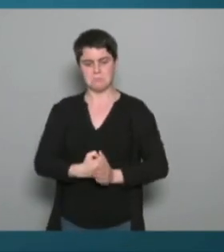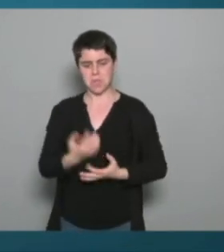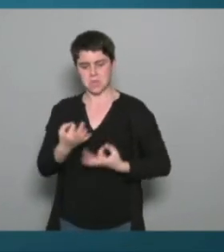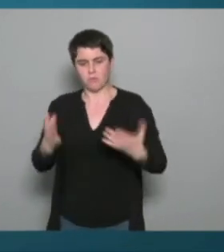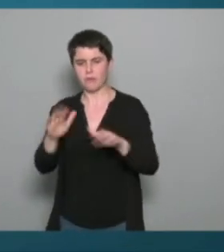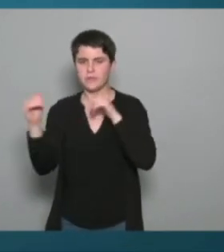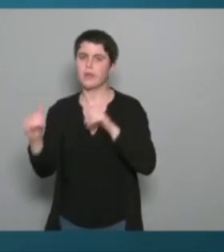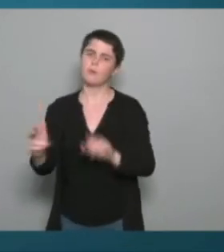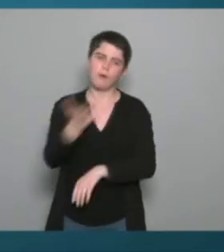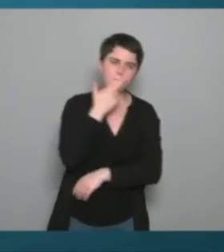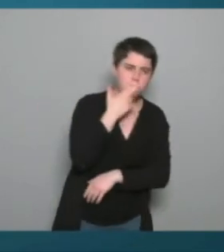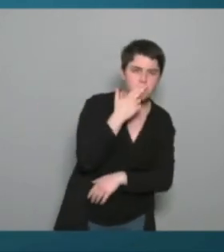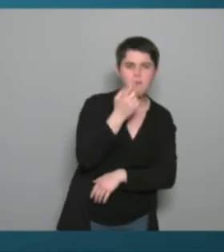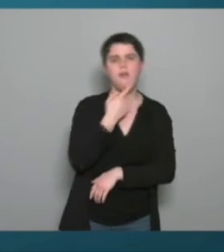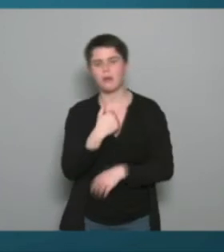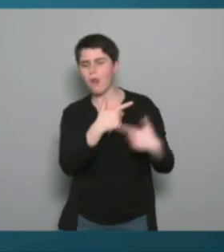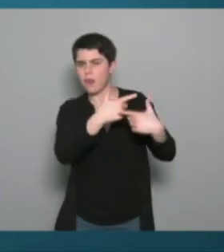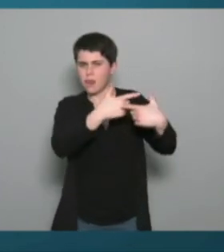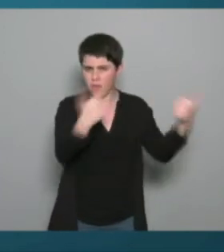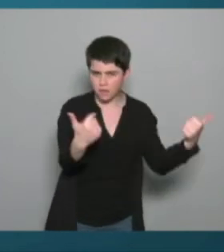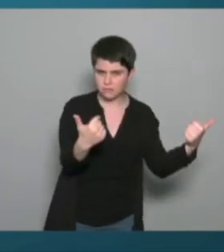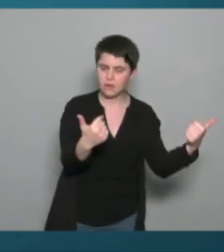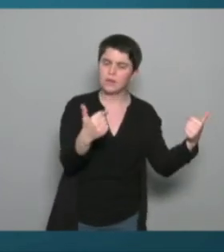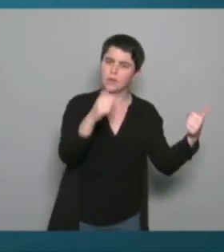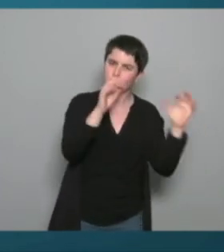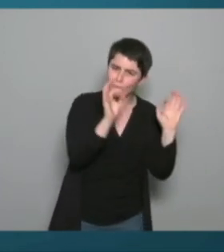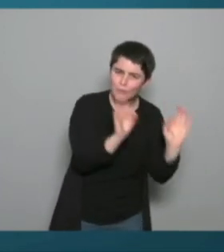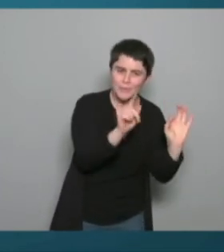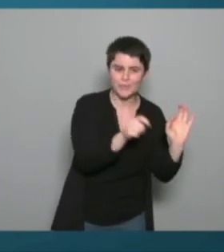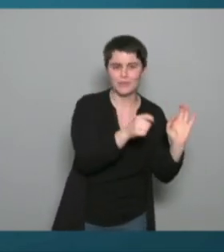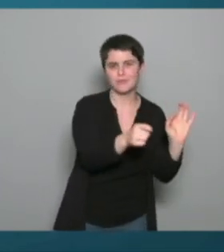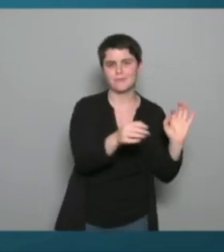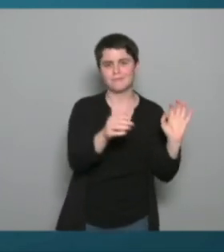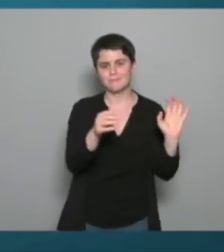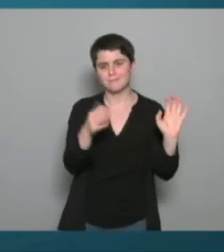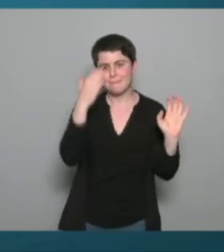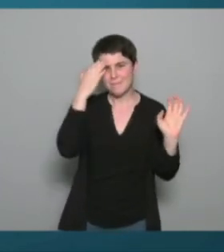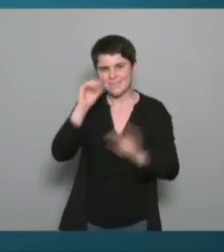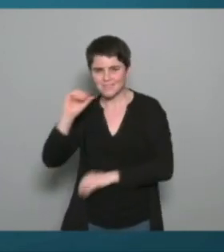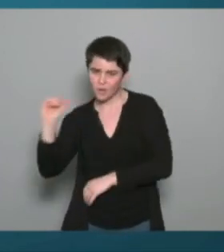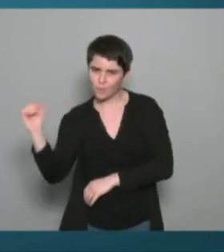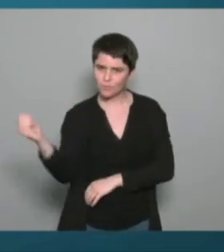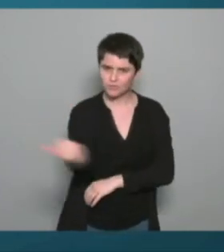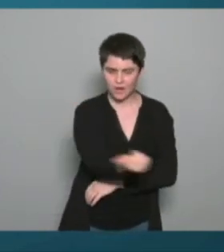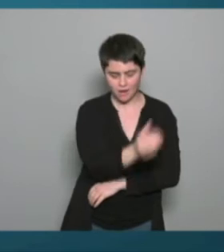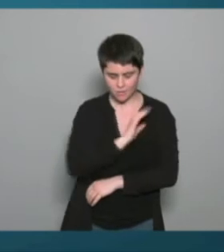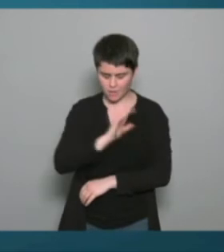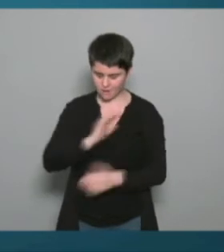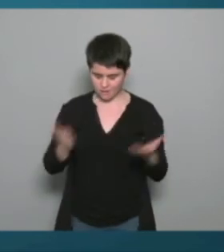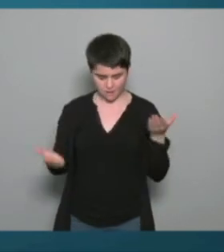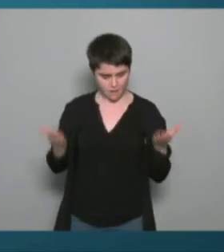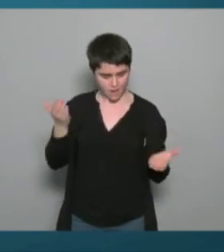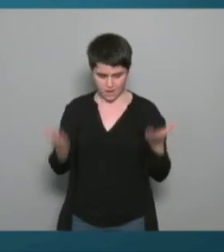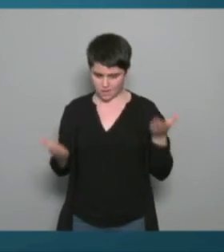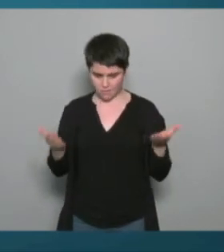maintenant il y a certains si chacun d'entre nous trouve un équilibre et d'autant plus en faisant du sport en faisant de l